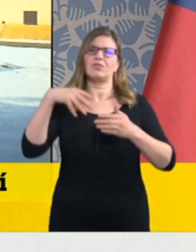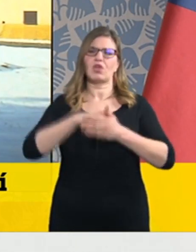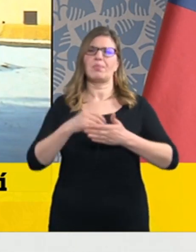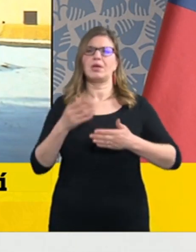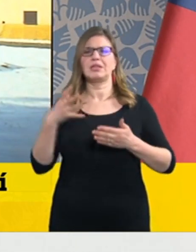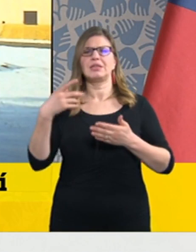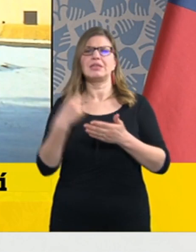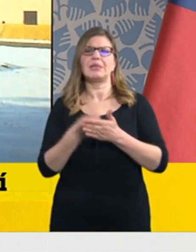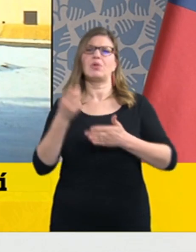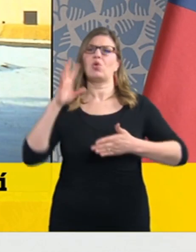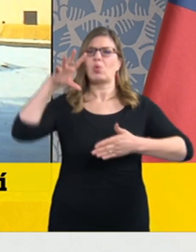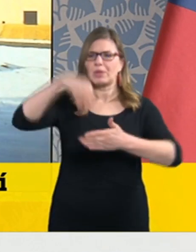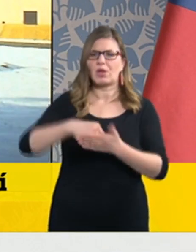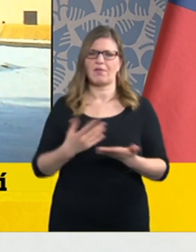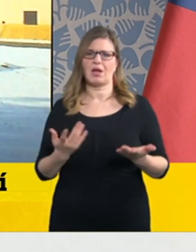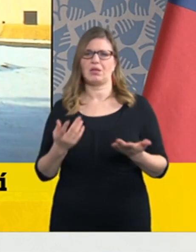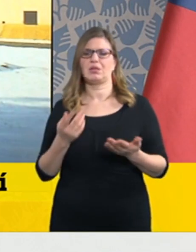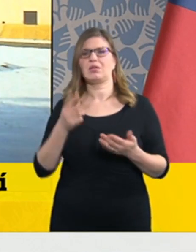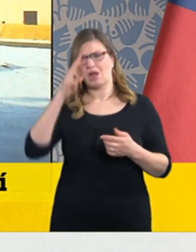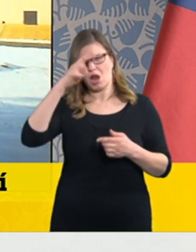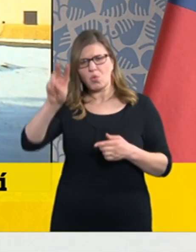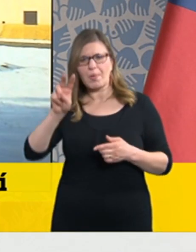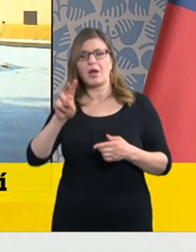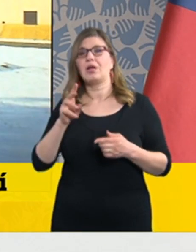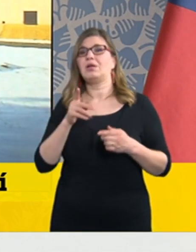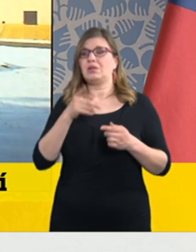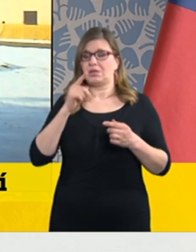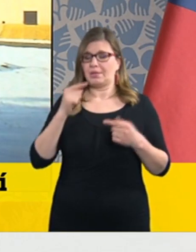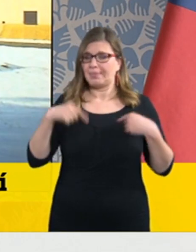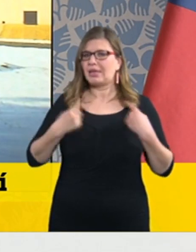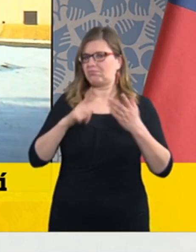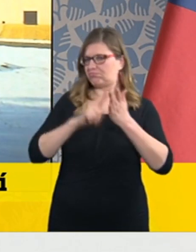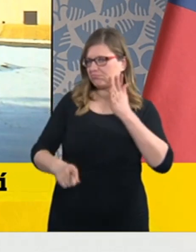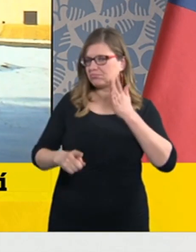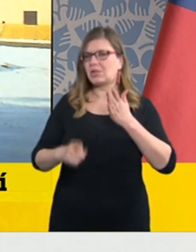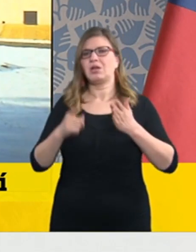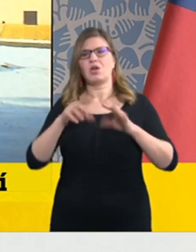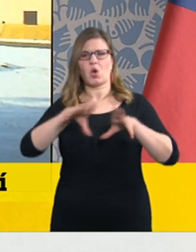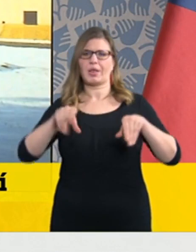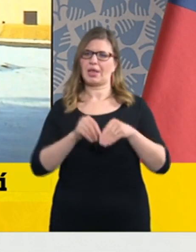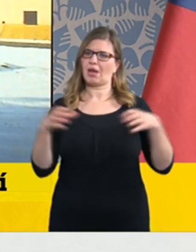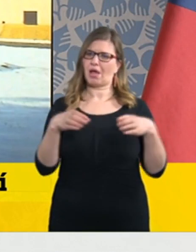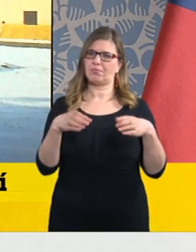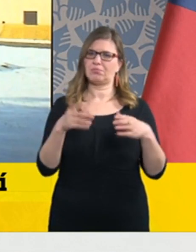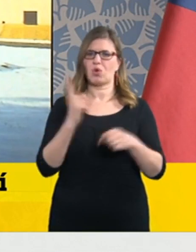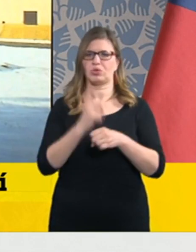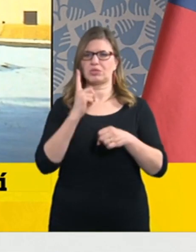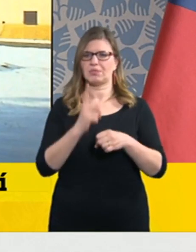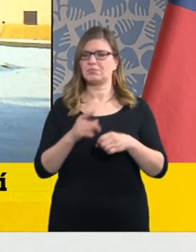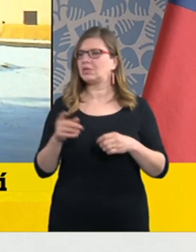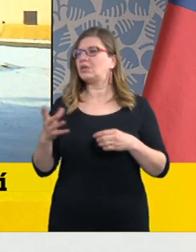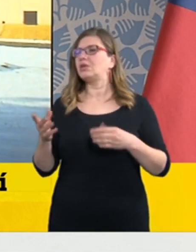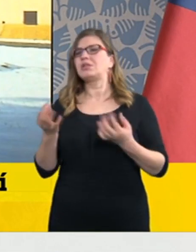něm byly pouze členové jedné domácnosti, upravili jsme tam tu otázku pobytu cizinců, kterou jsme